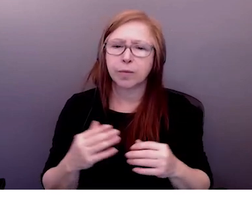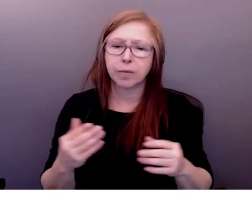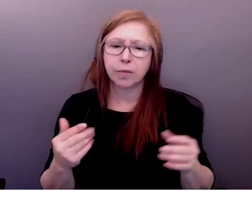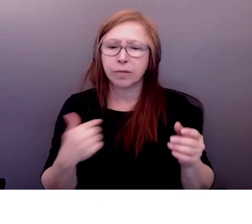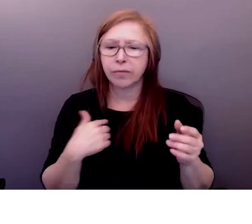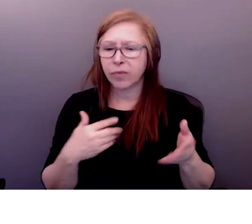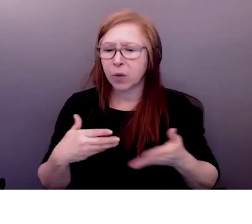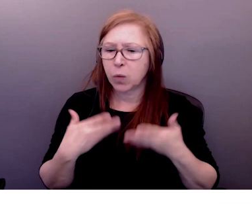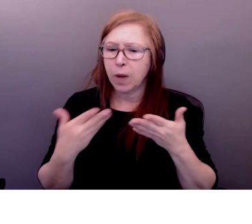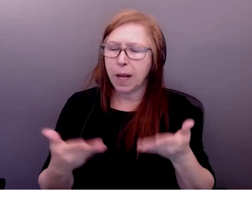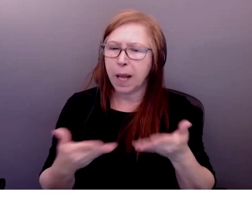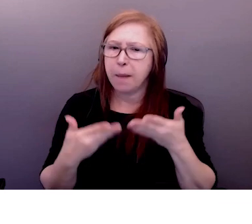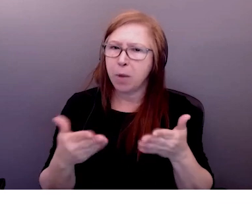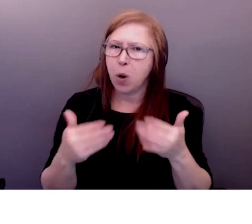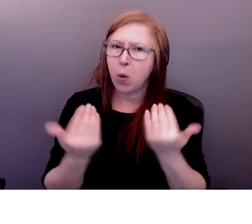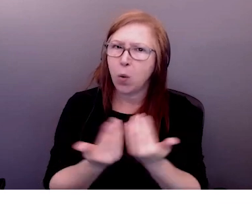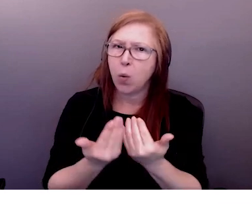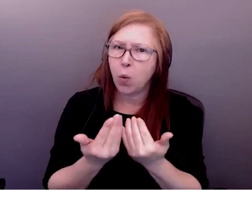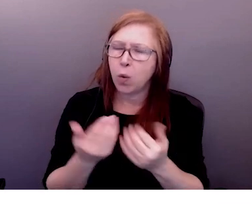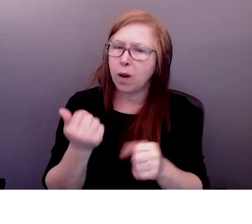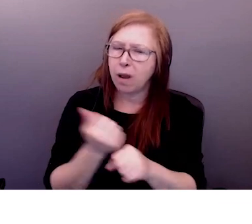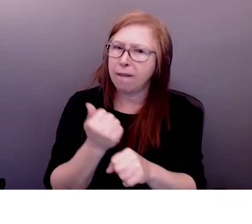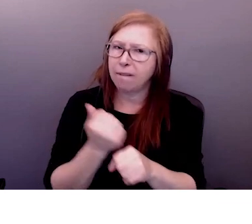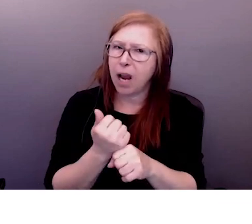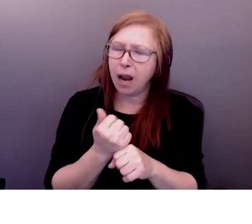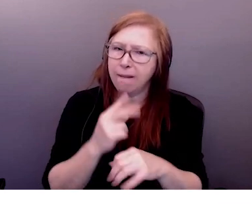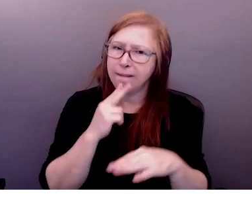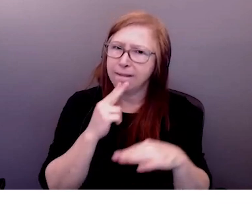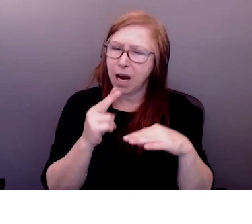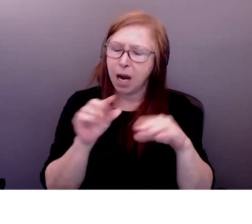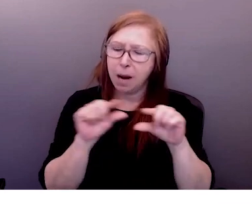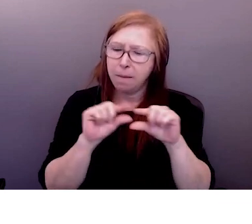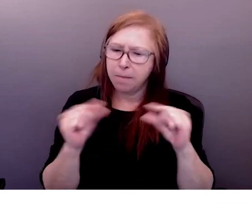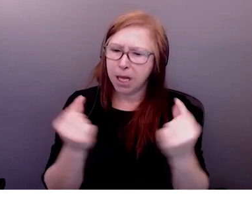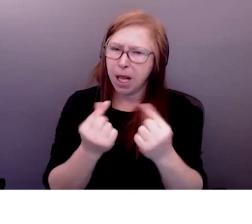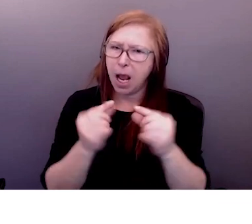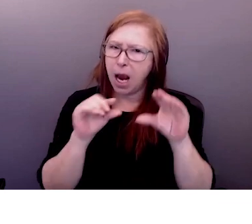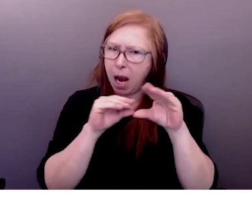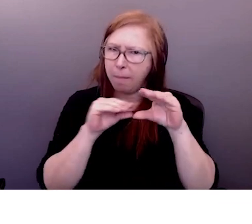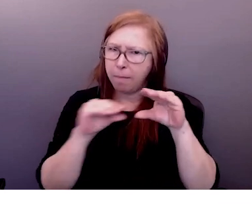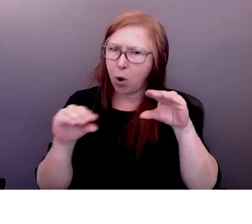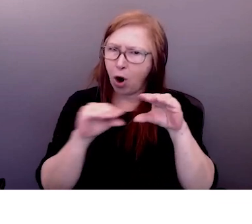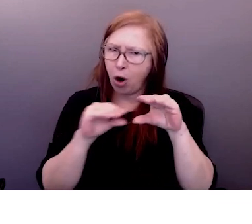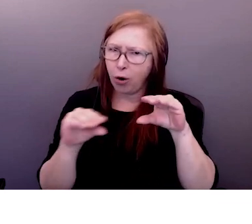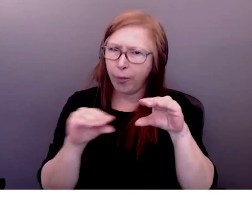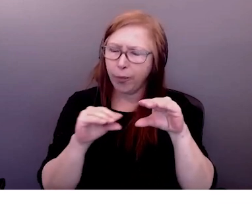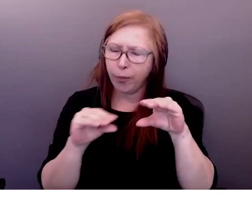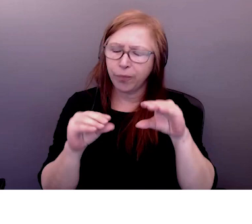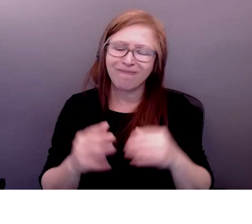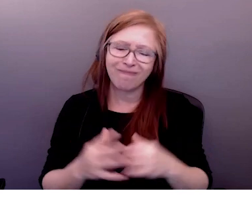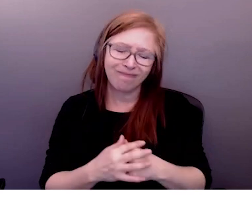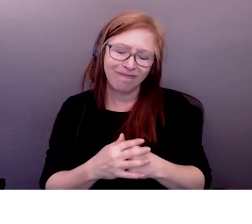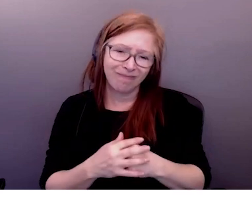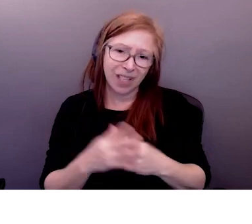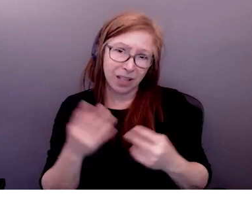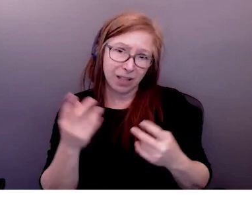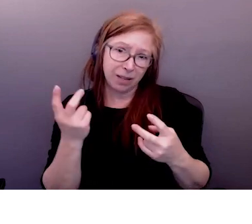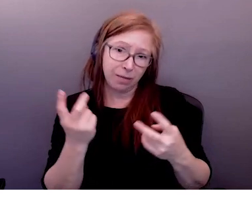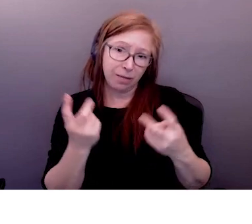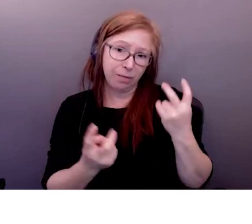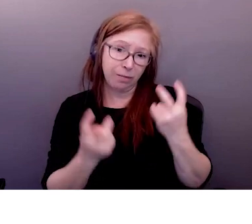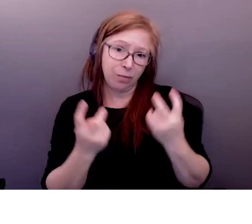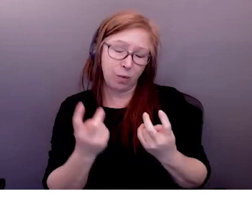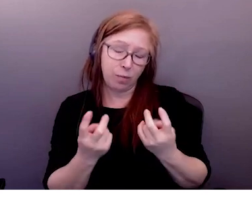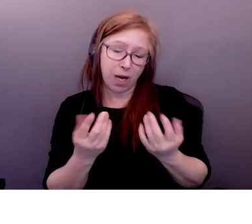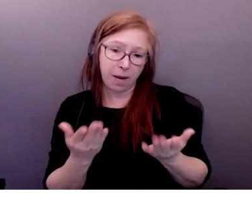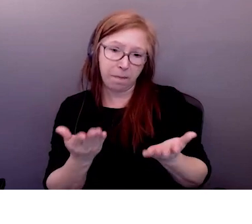reconnaître l'avantage injuste qui nous amène à de meilleurs résultats nous nous n avons peut-être pas en fait nous